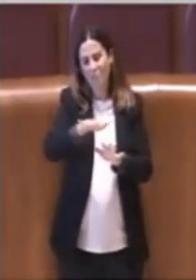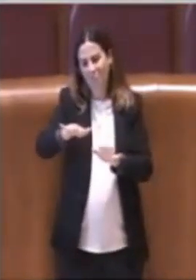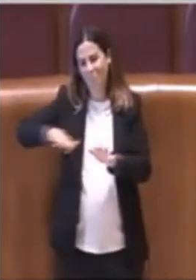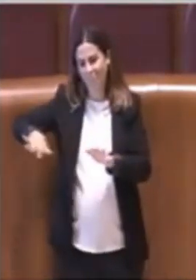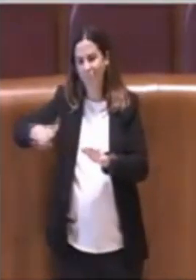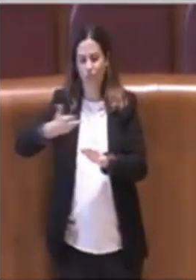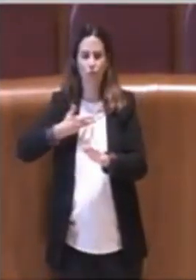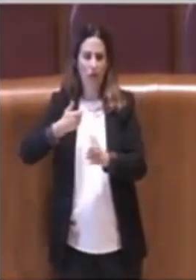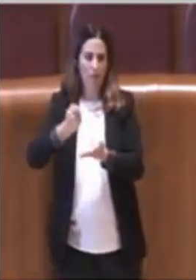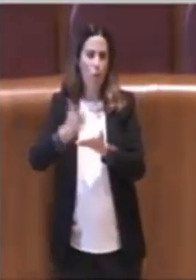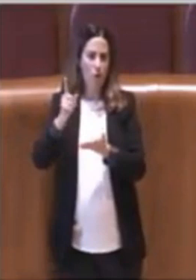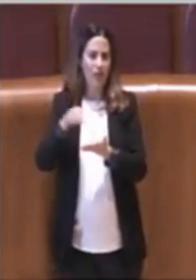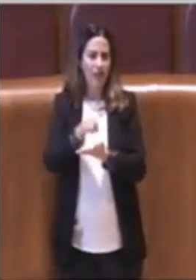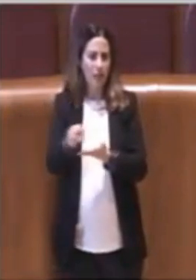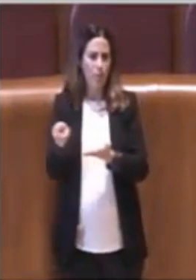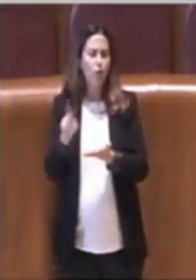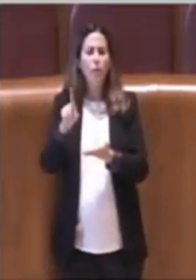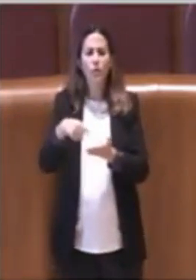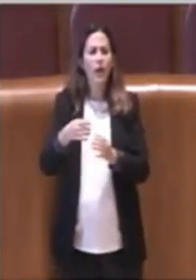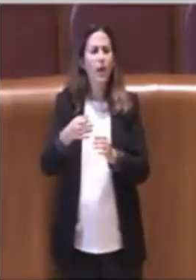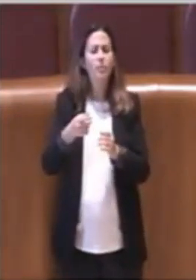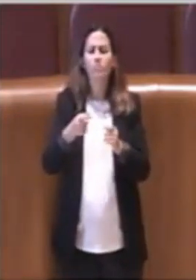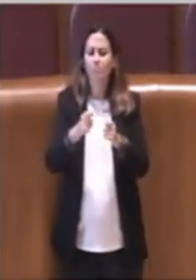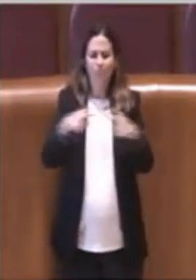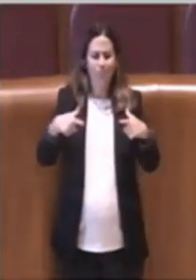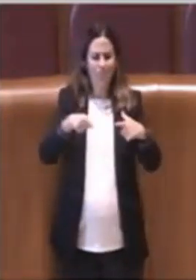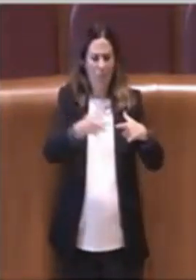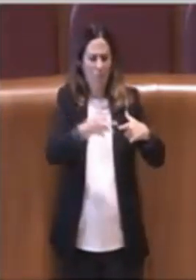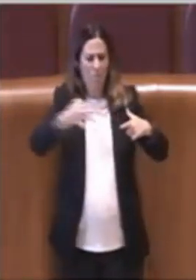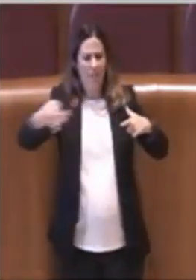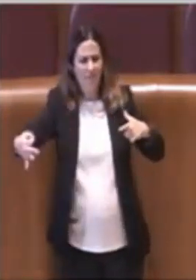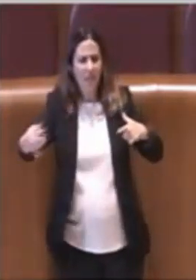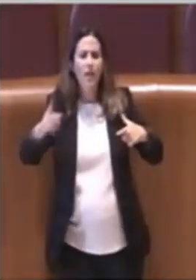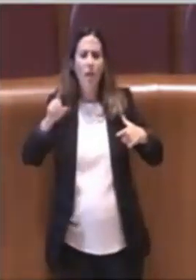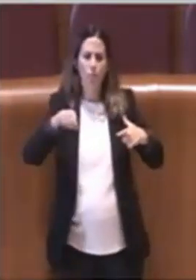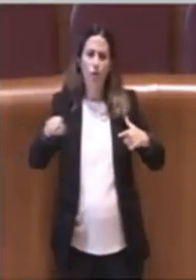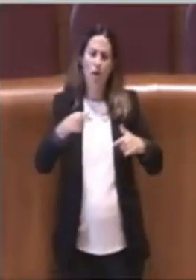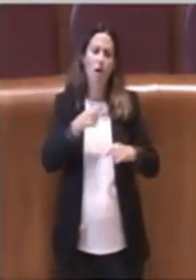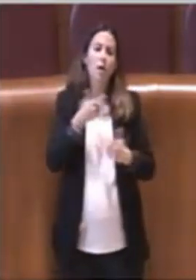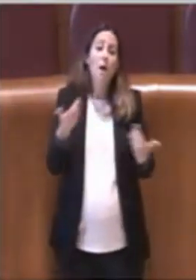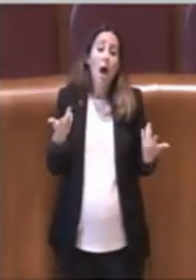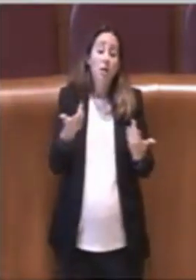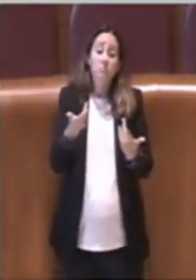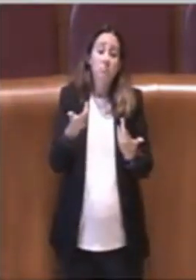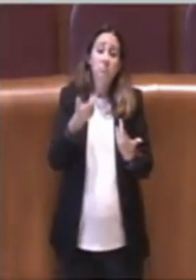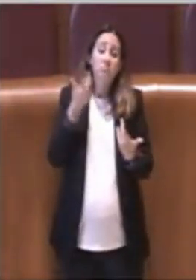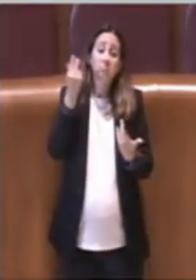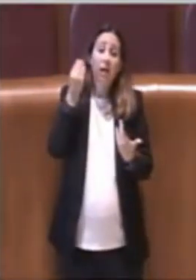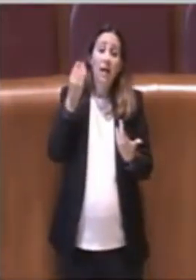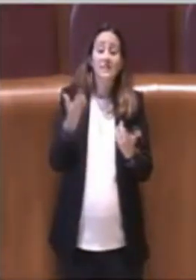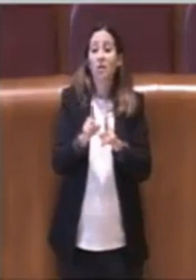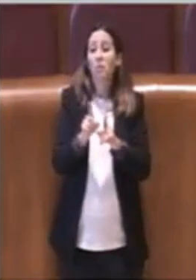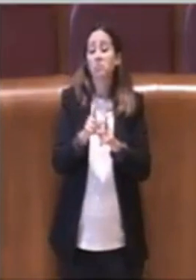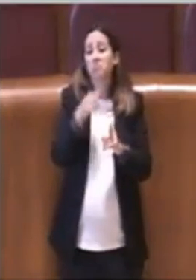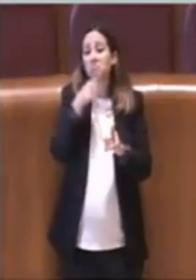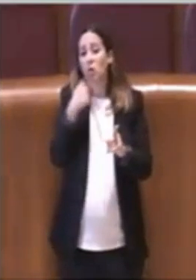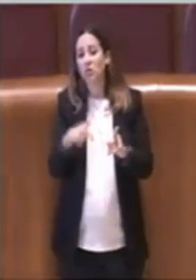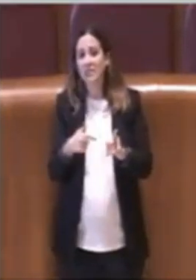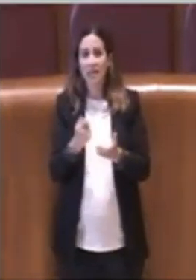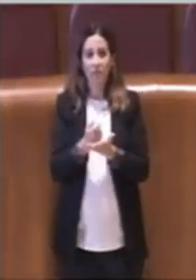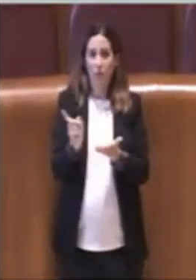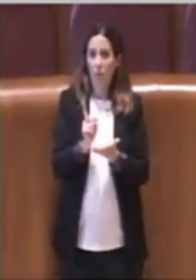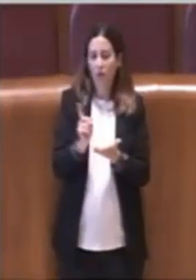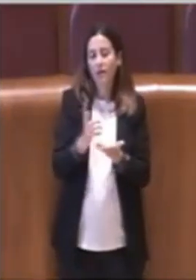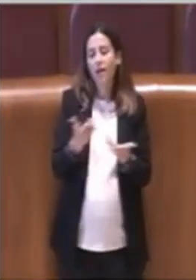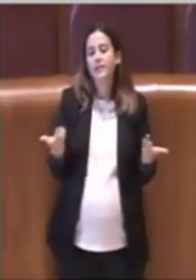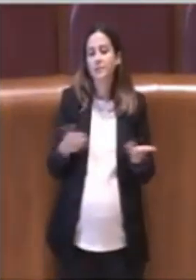questo l'abbiamo ritenuto ridondante e non l'abbiamo approvato. Per quanto riguarda invece l'ordine del giorno